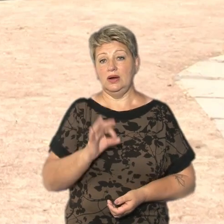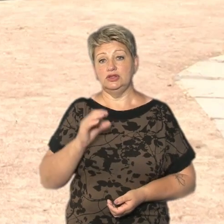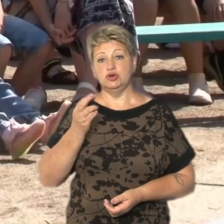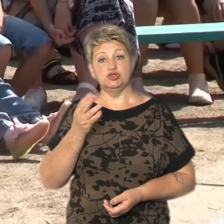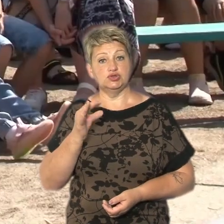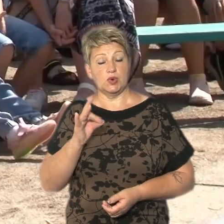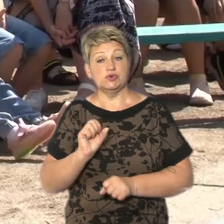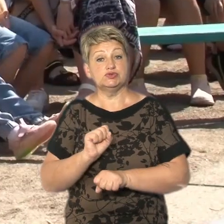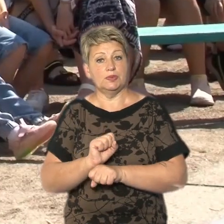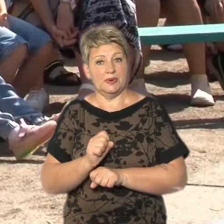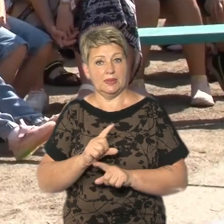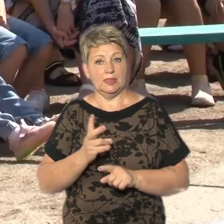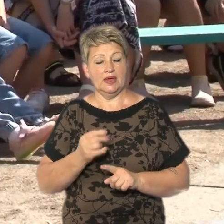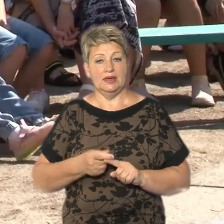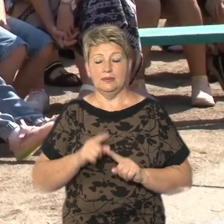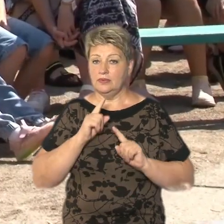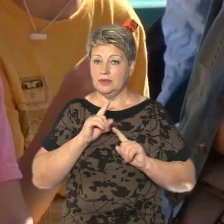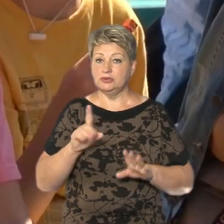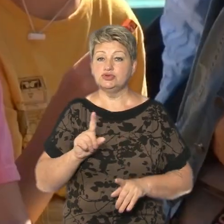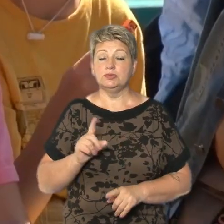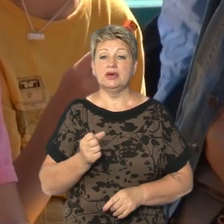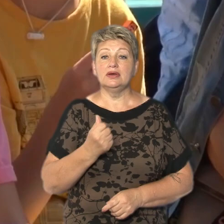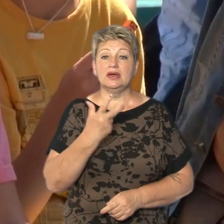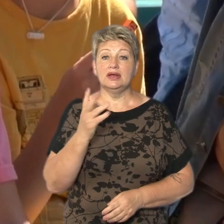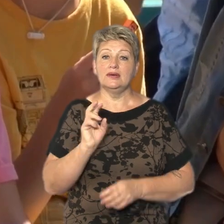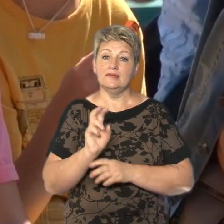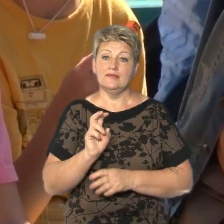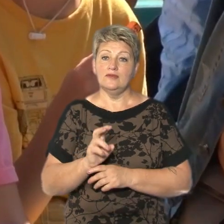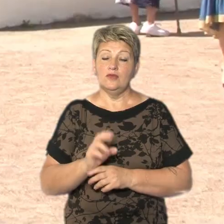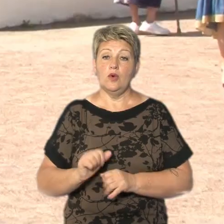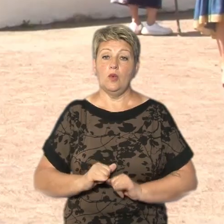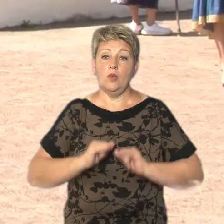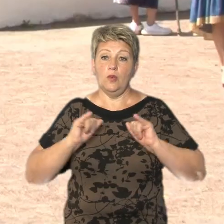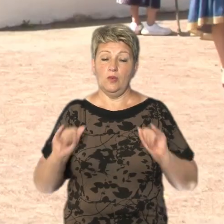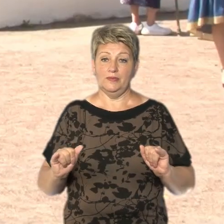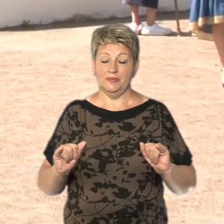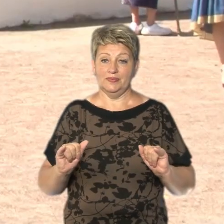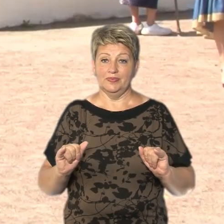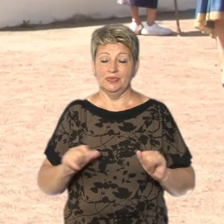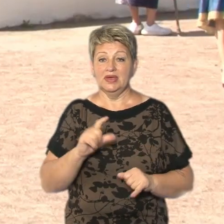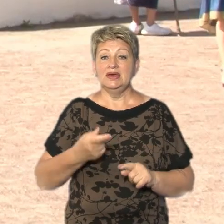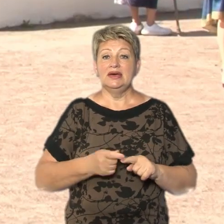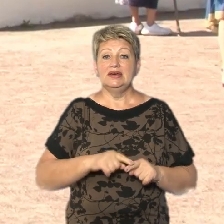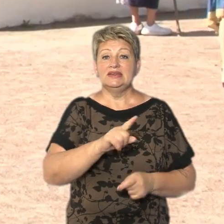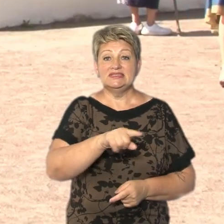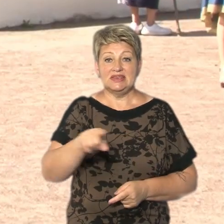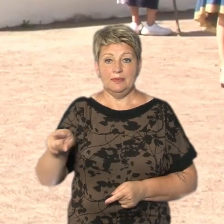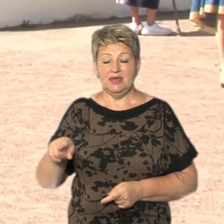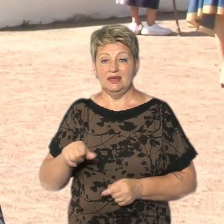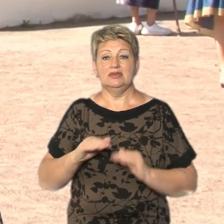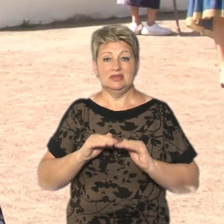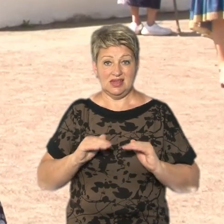Та зупинятися на цьому не будуть, аби кількість відвідувачів бібліотеки збільшувалась. За цими дітками майбутнє.